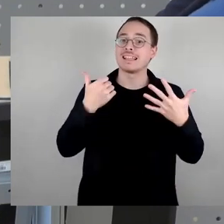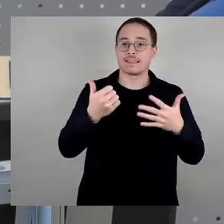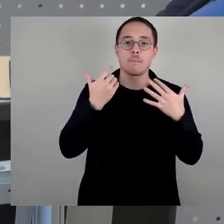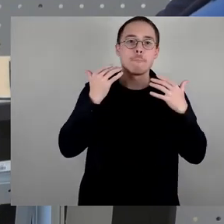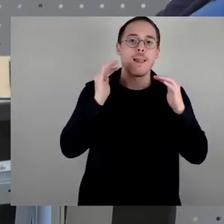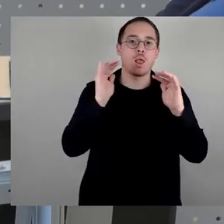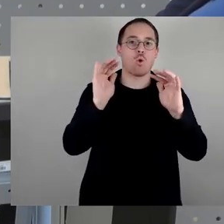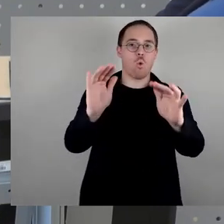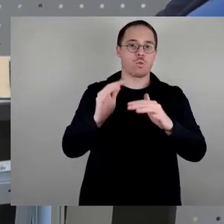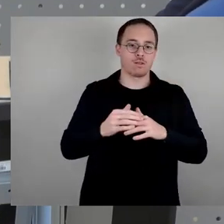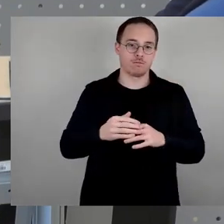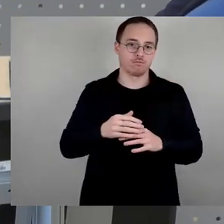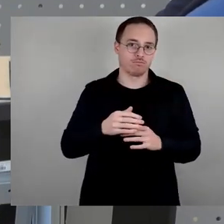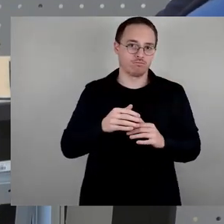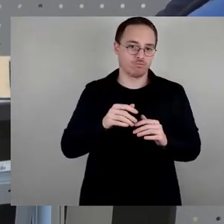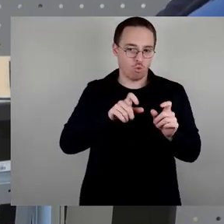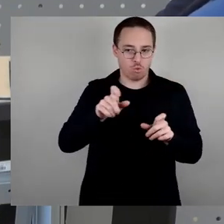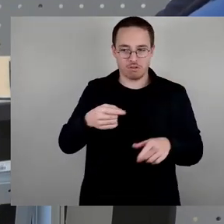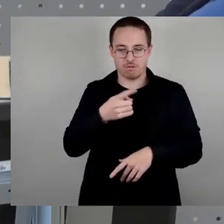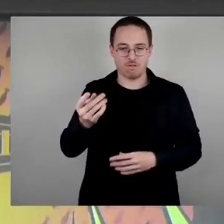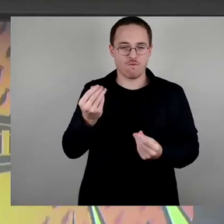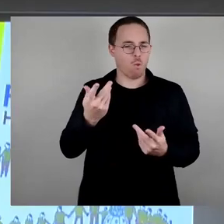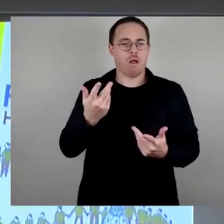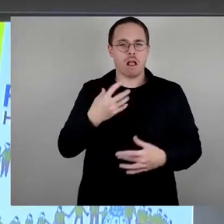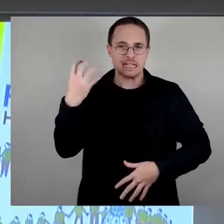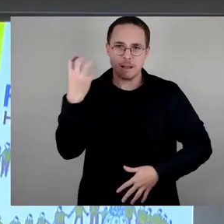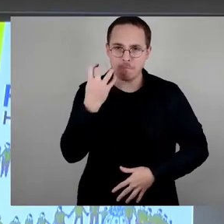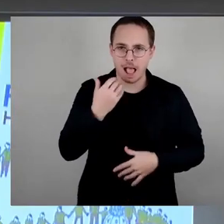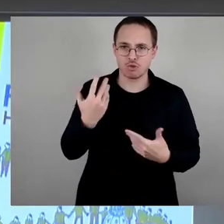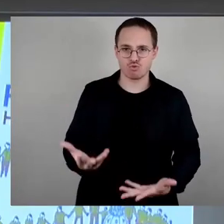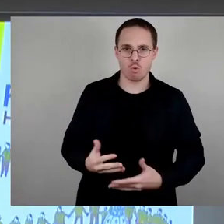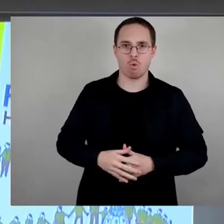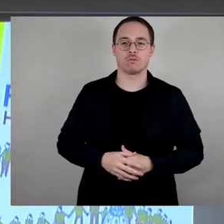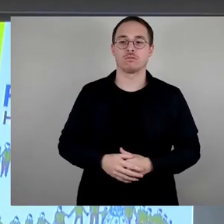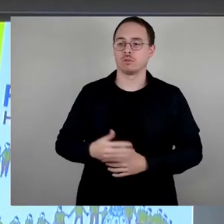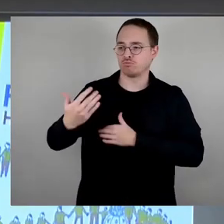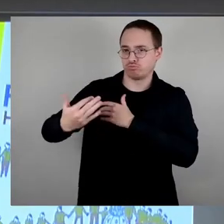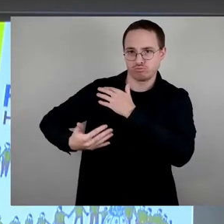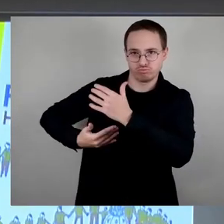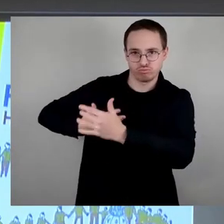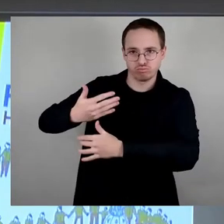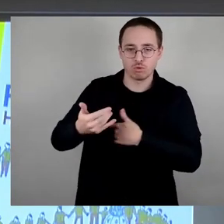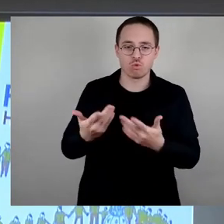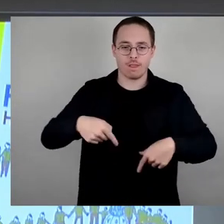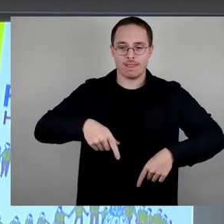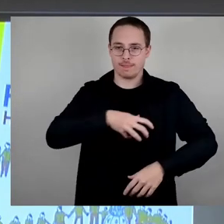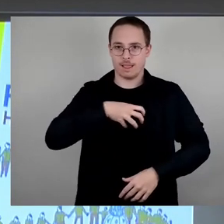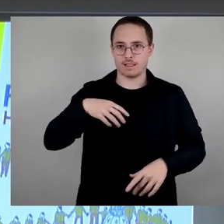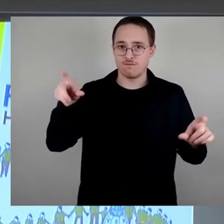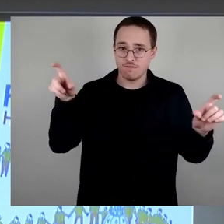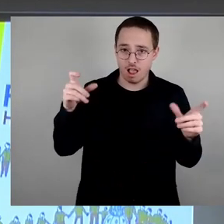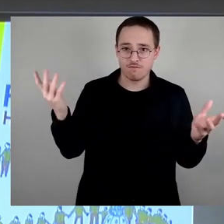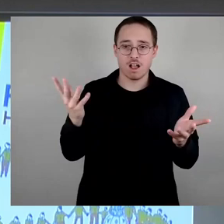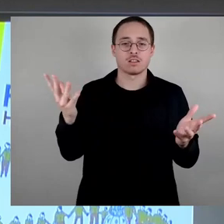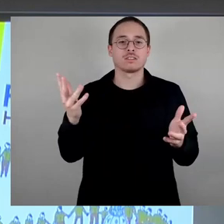Seither feiert man in Dresden die Bomben-Holocaust, Gedenkfestspiele und jeder, der Bock hat, instrumentalisiert den